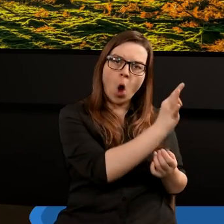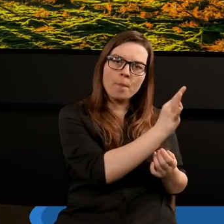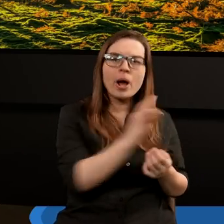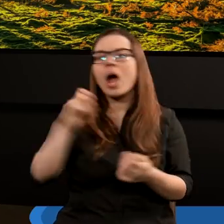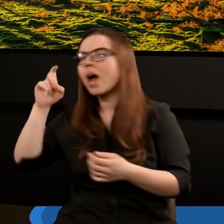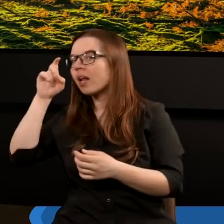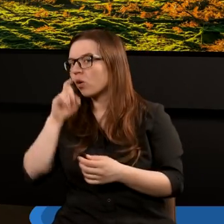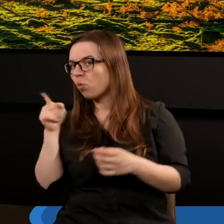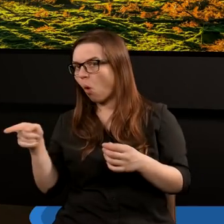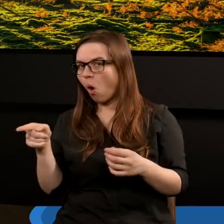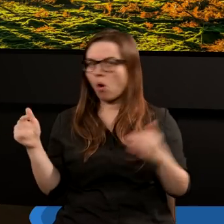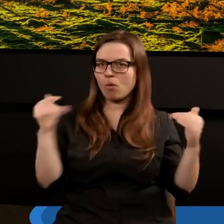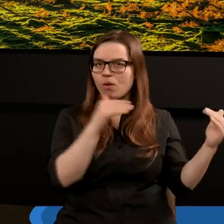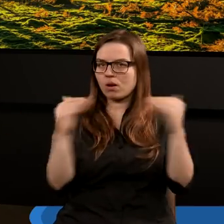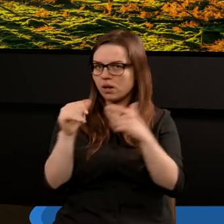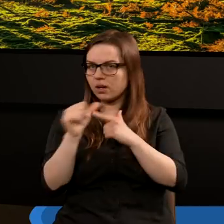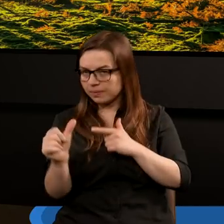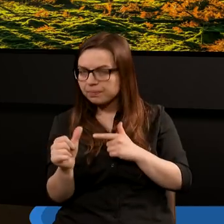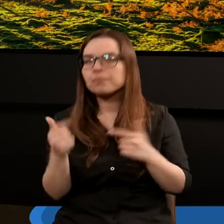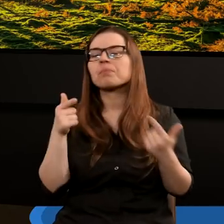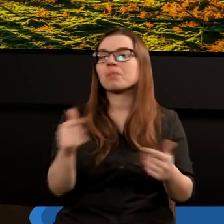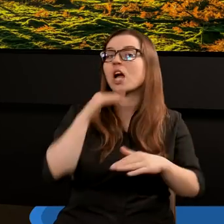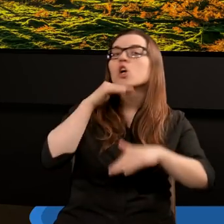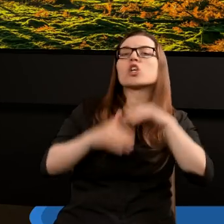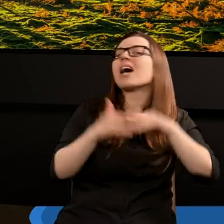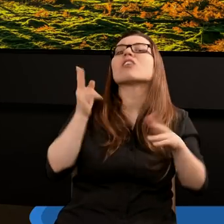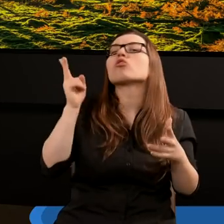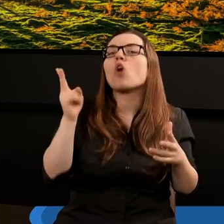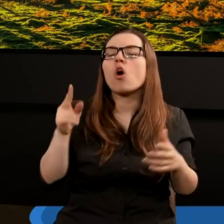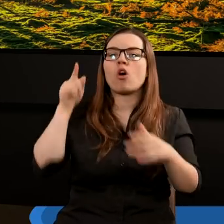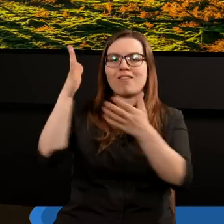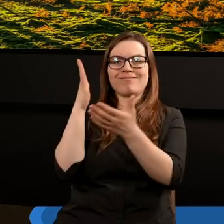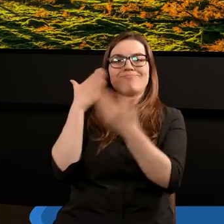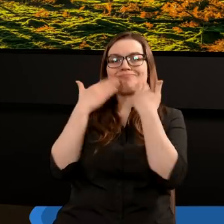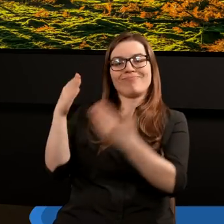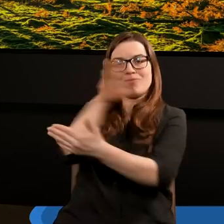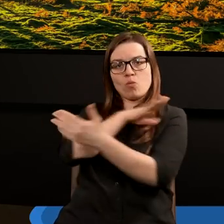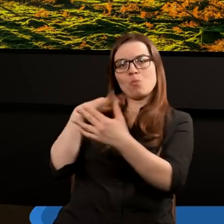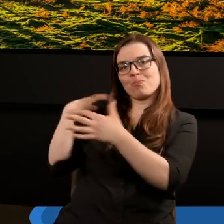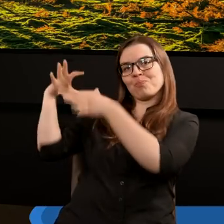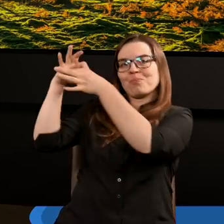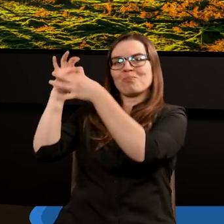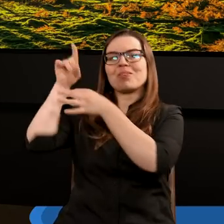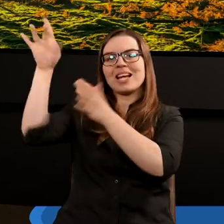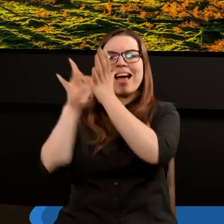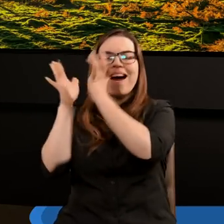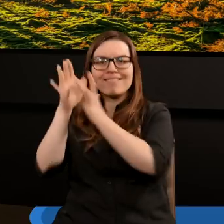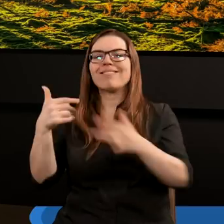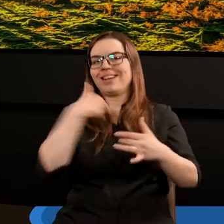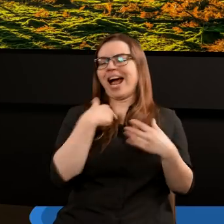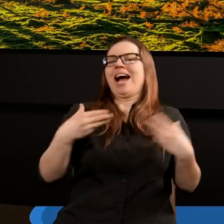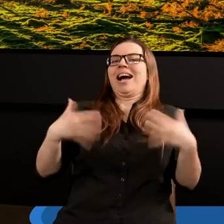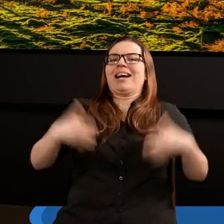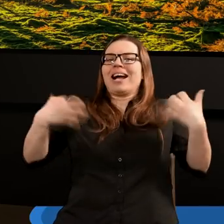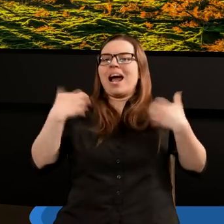Tu Pan Bóg wspomina o tym, że szczęśliwi są ci, którzy umierają w Panu, czyli poszli za tym głosem Ewangelii bez